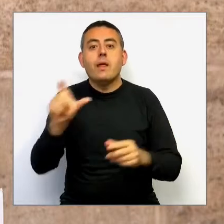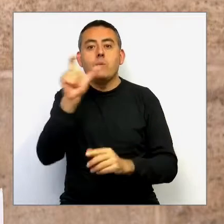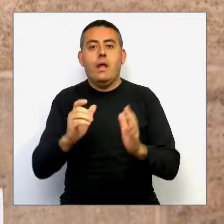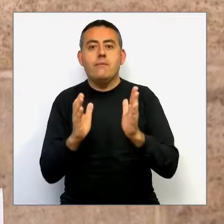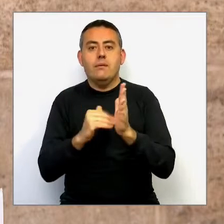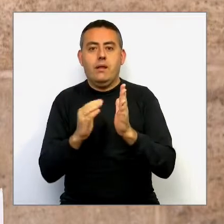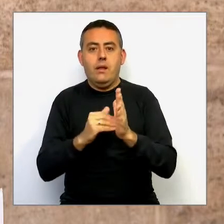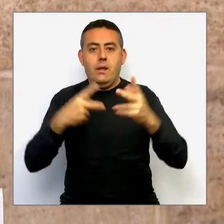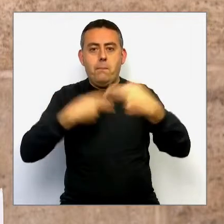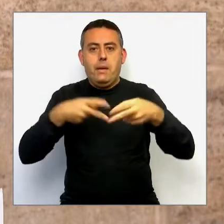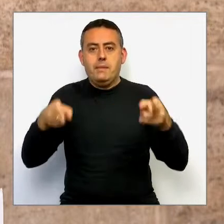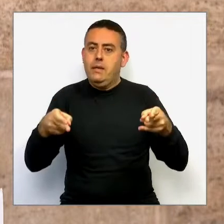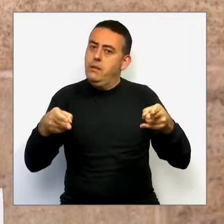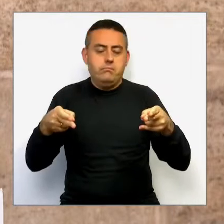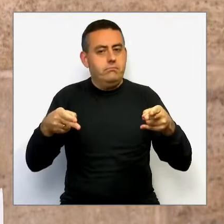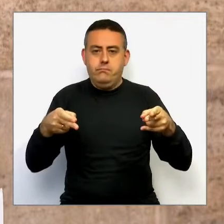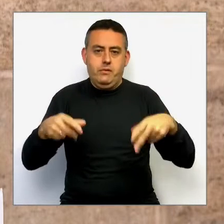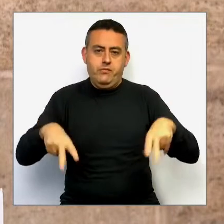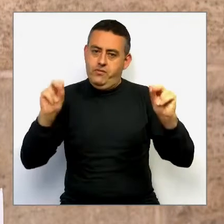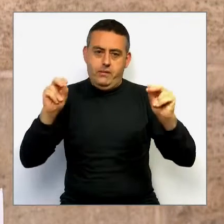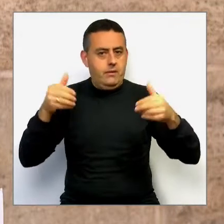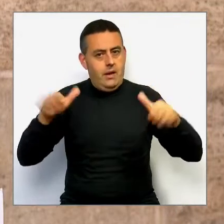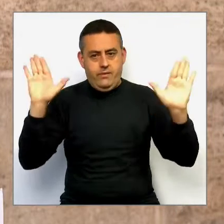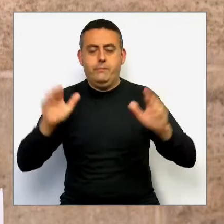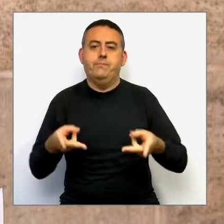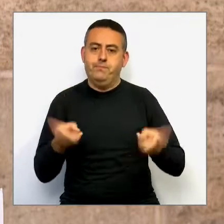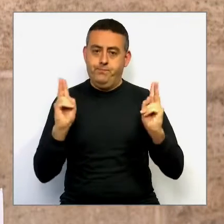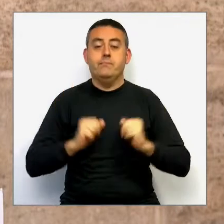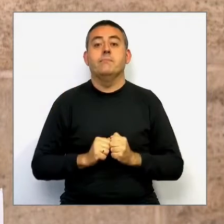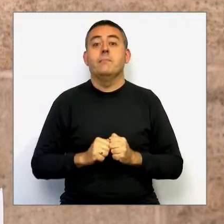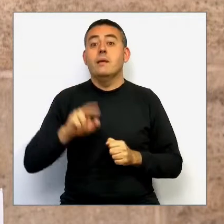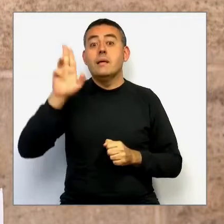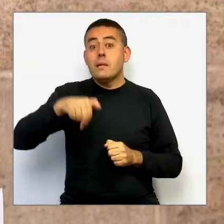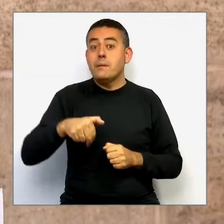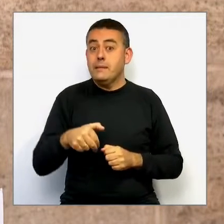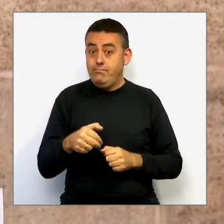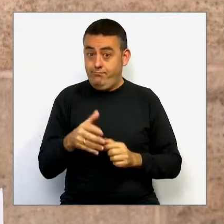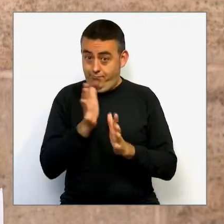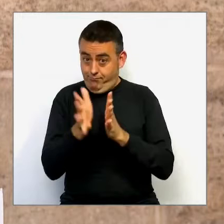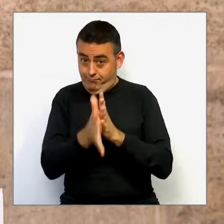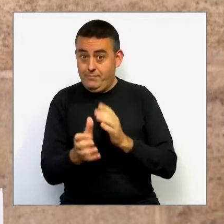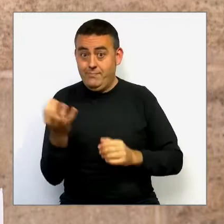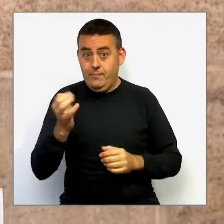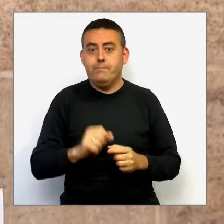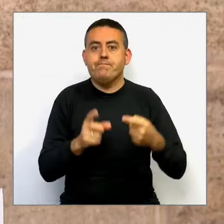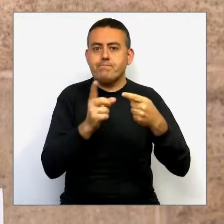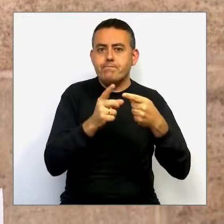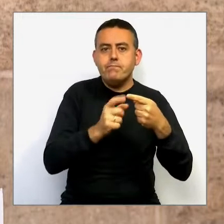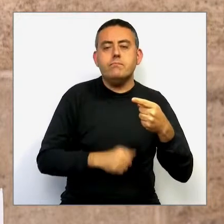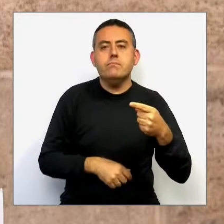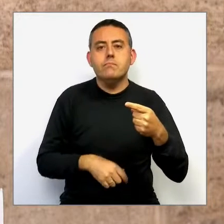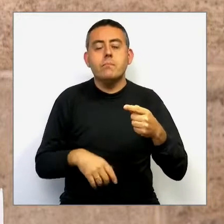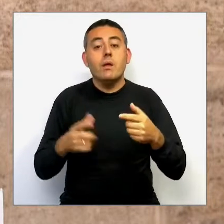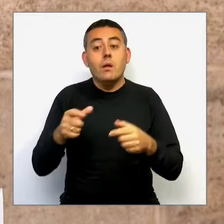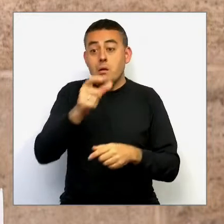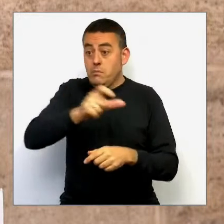Finalment, un darrer missatge, un triple missatge. Recompensem la feina ben feta pel